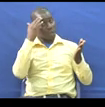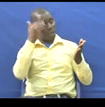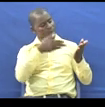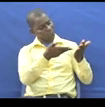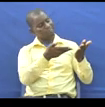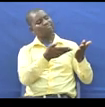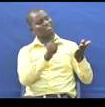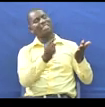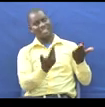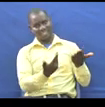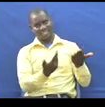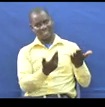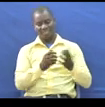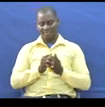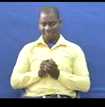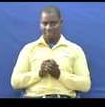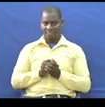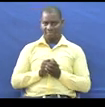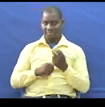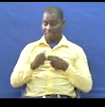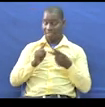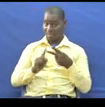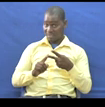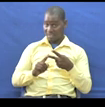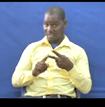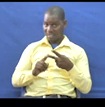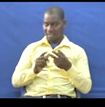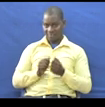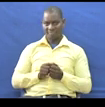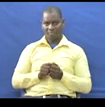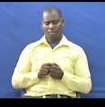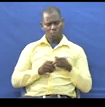Lakini Atua Yapili Wanasema Ni Uchambuzi